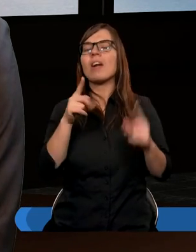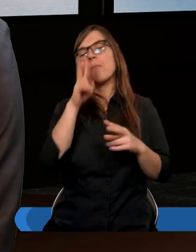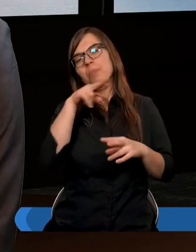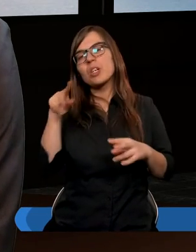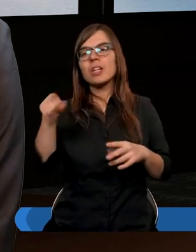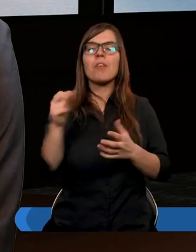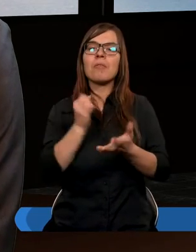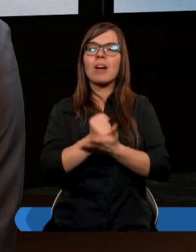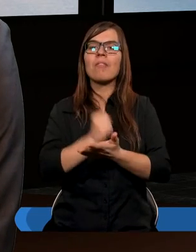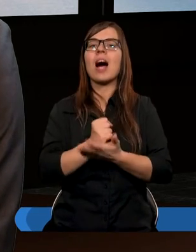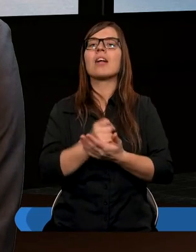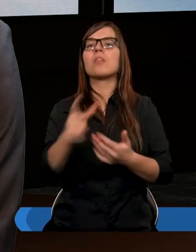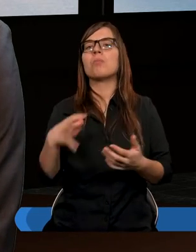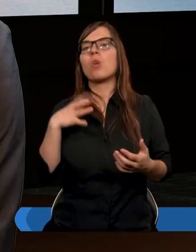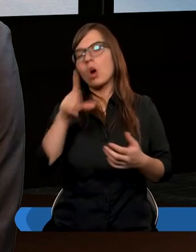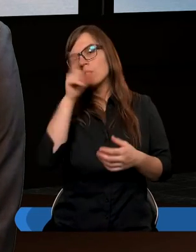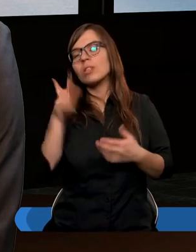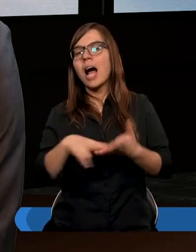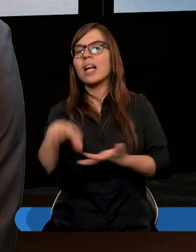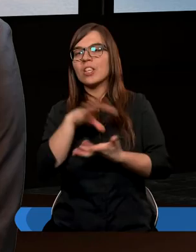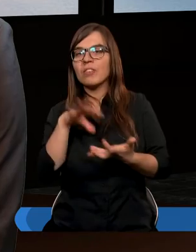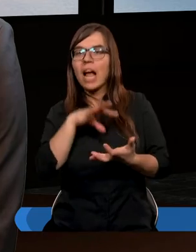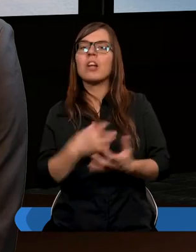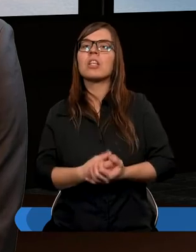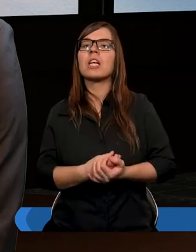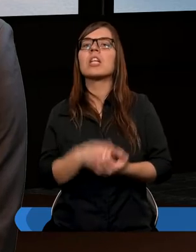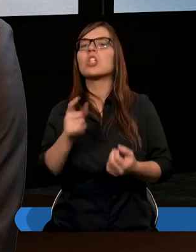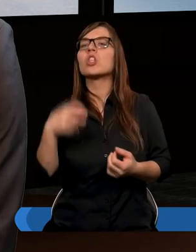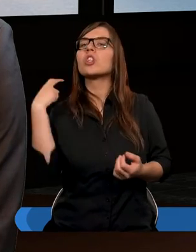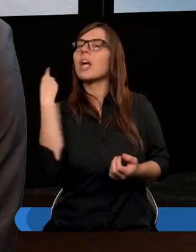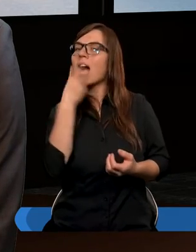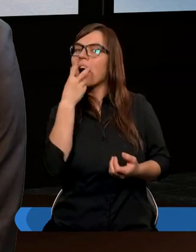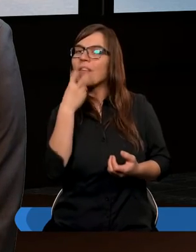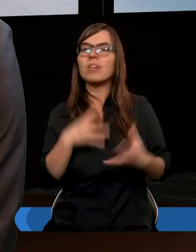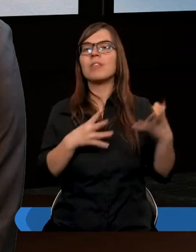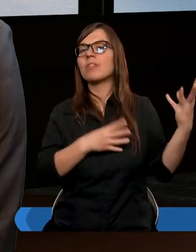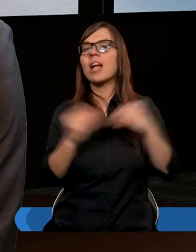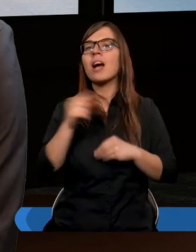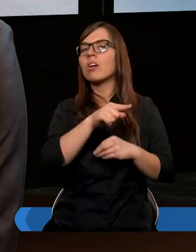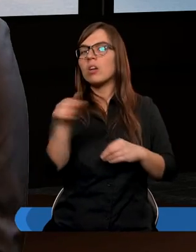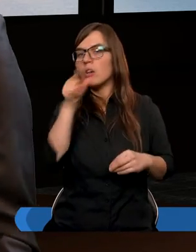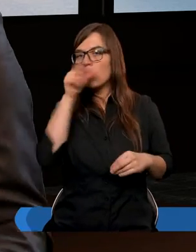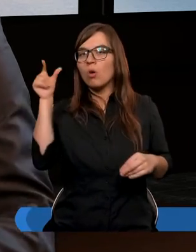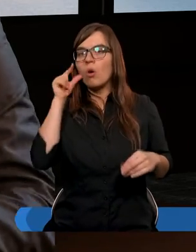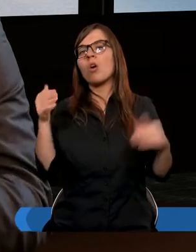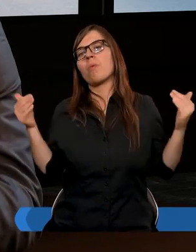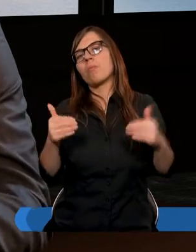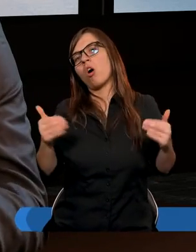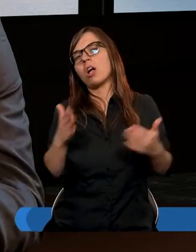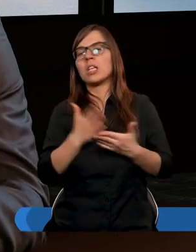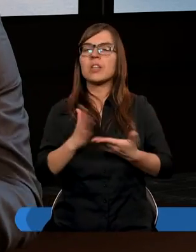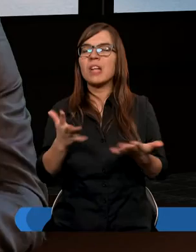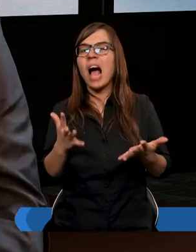sylwetkom najbogatszych ludzi na świecie i co ciekawe, większość z nich już może w